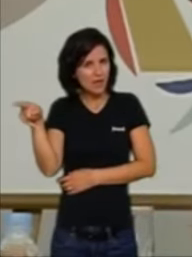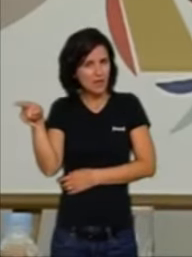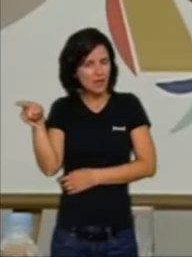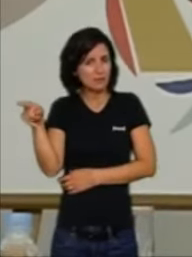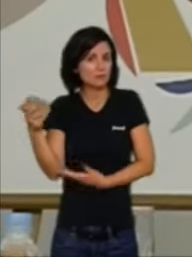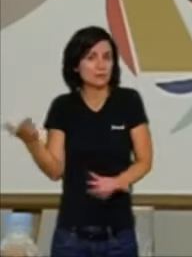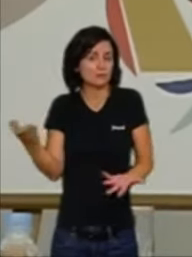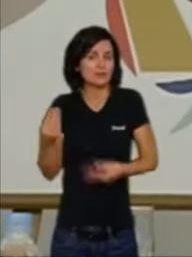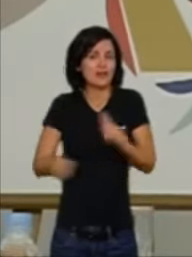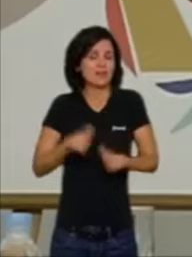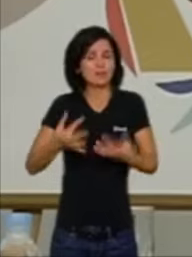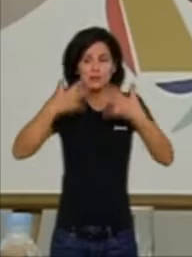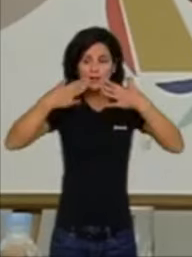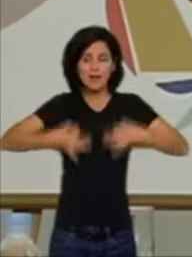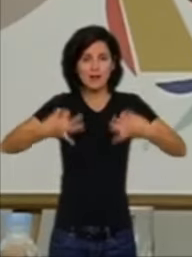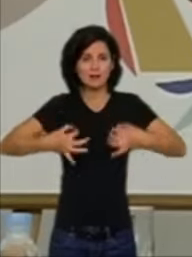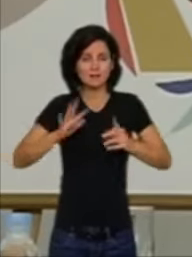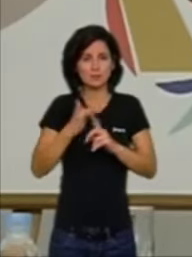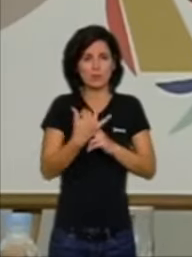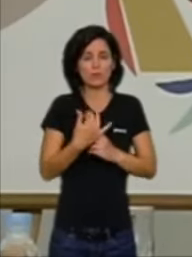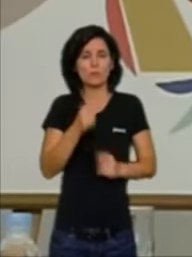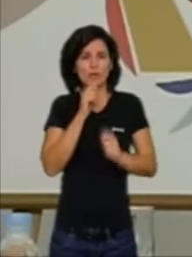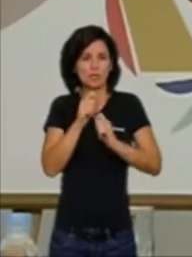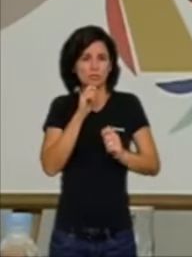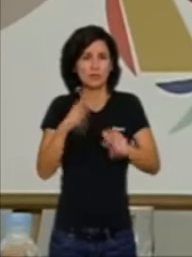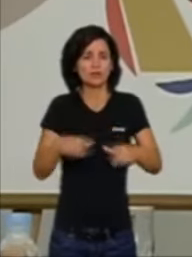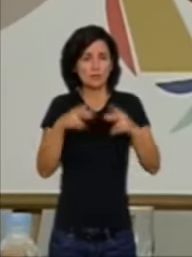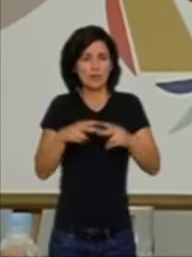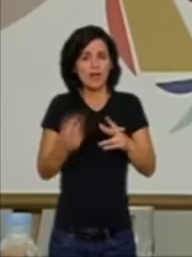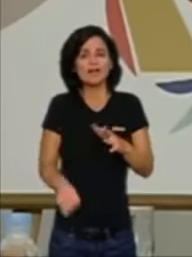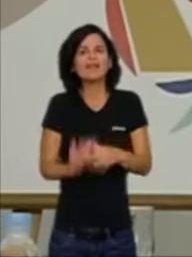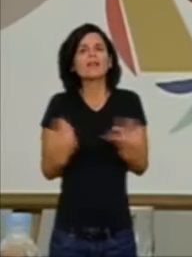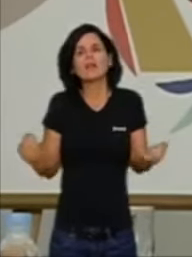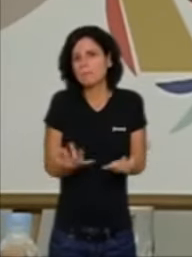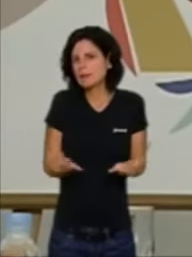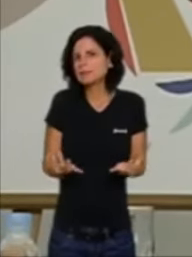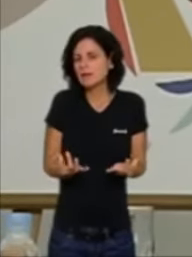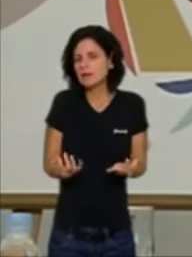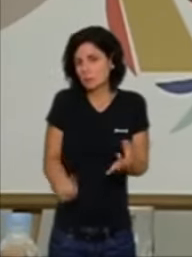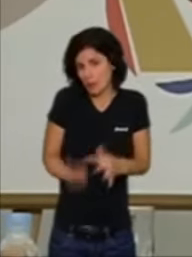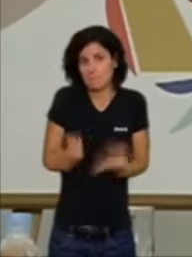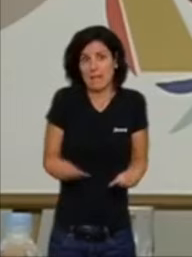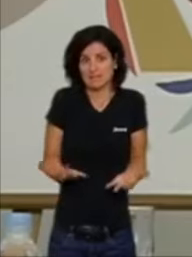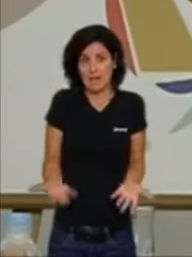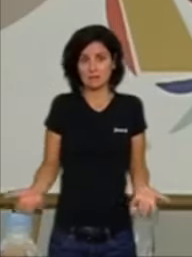Estan fent un retrat periodístic, social, de lo que està passant. No és que això està passant.